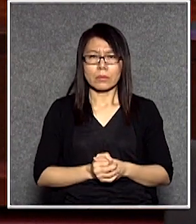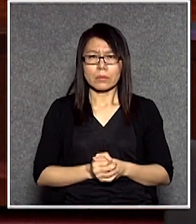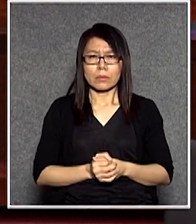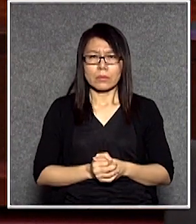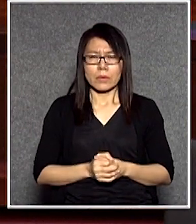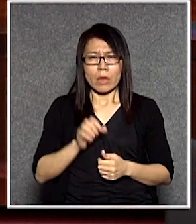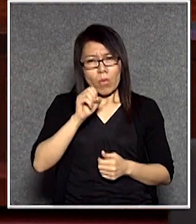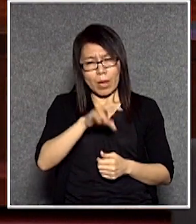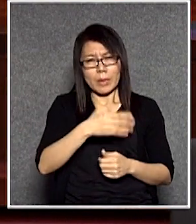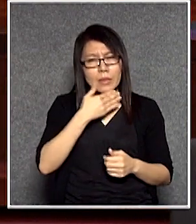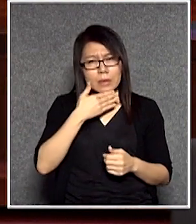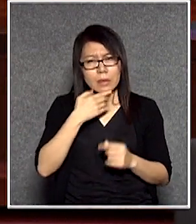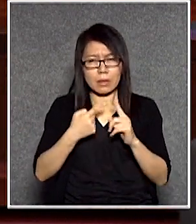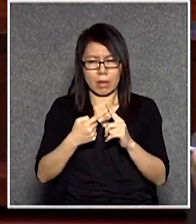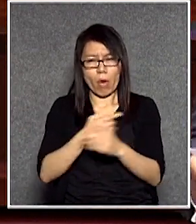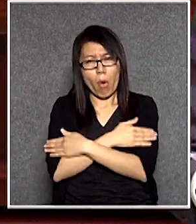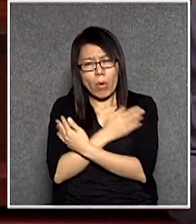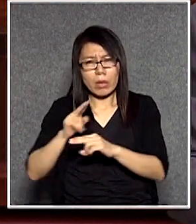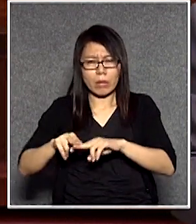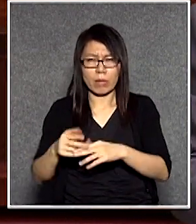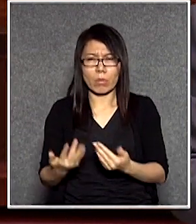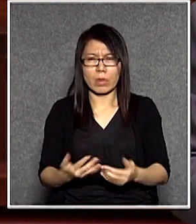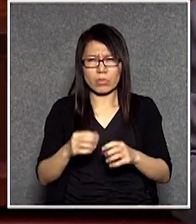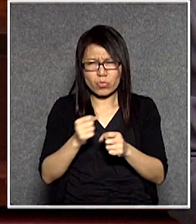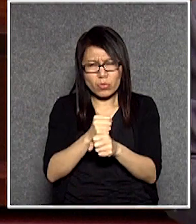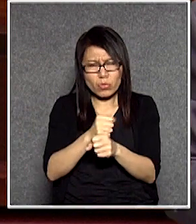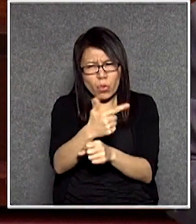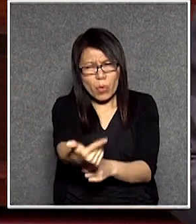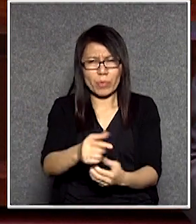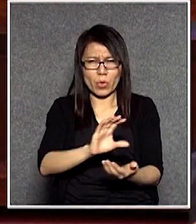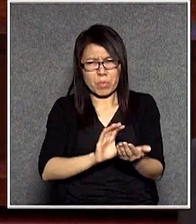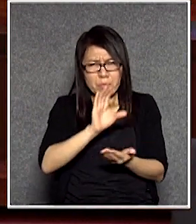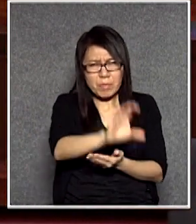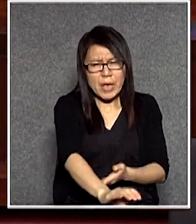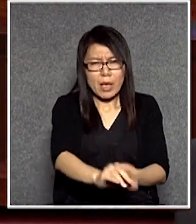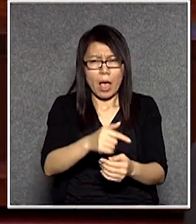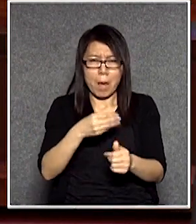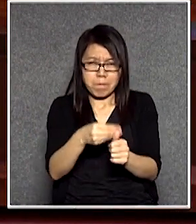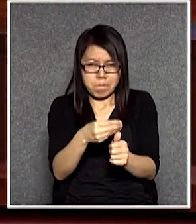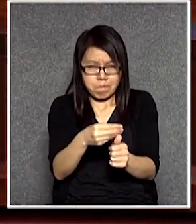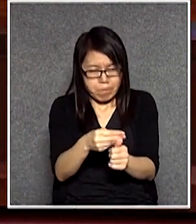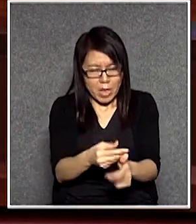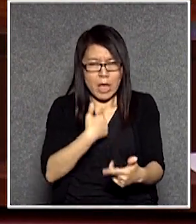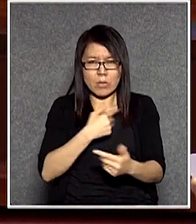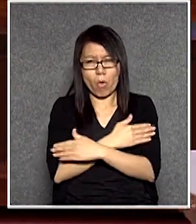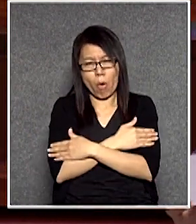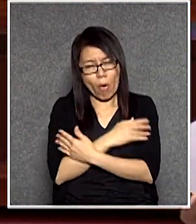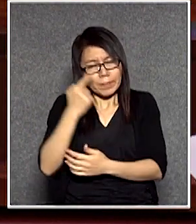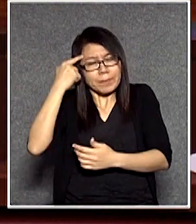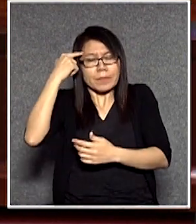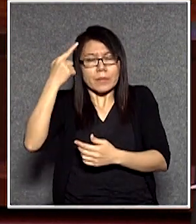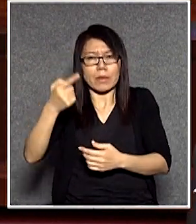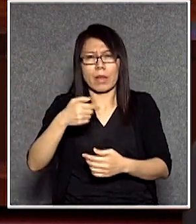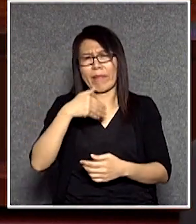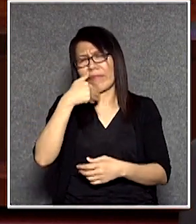叫年青人去愛國你搞那麼多這些東西扔那麼多錢去培養他的所謂愛國意識你真是浪